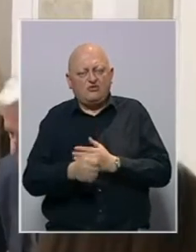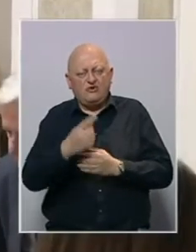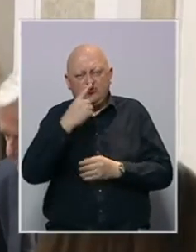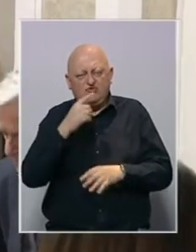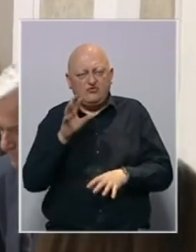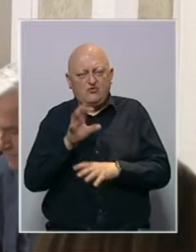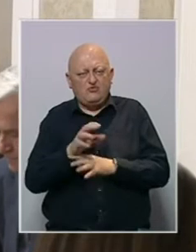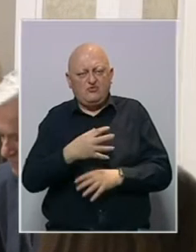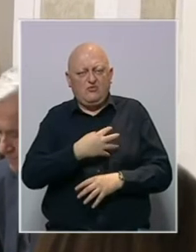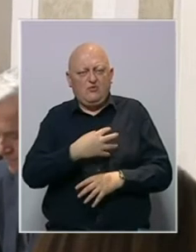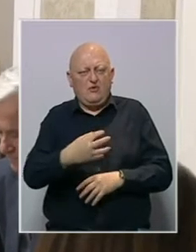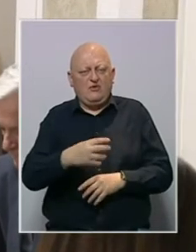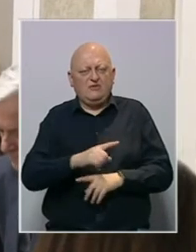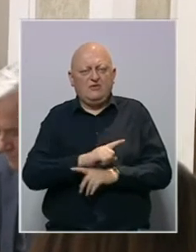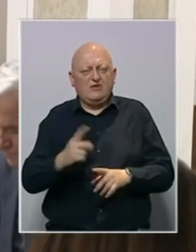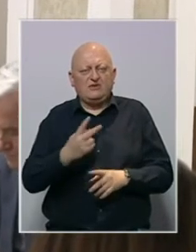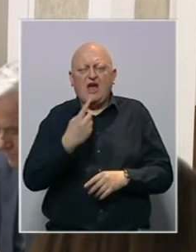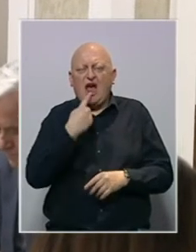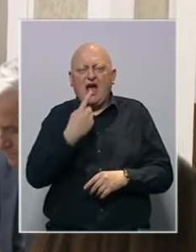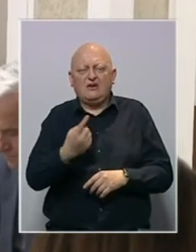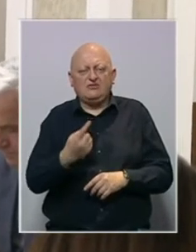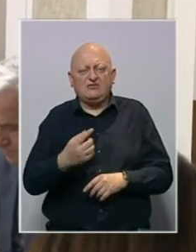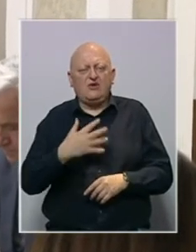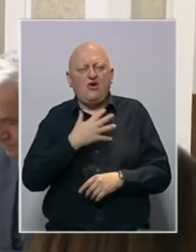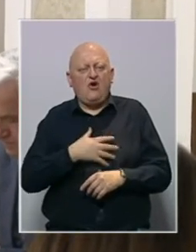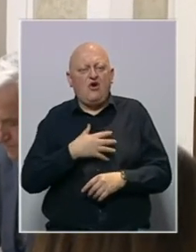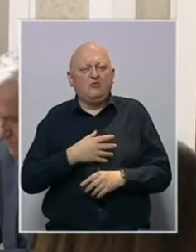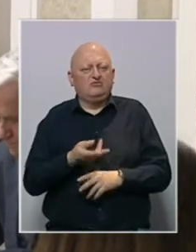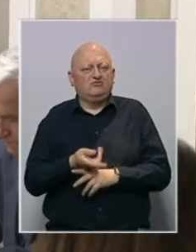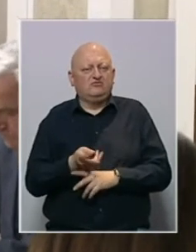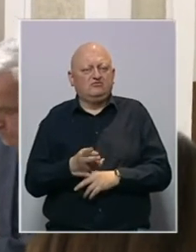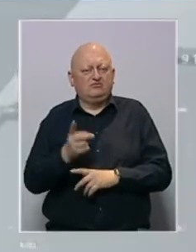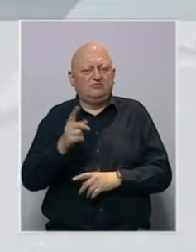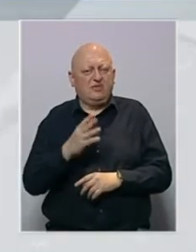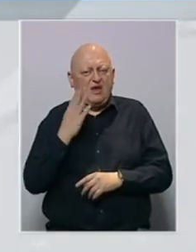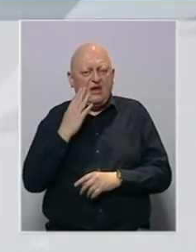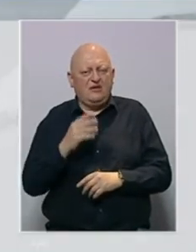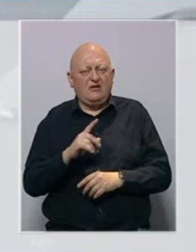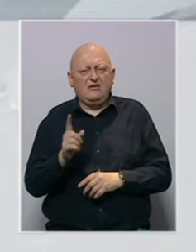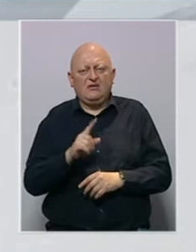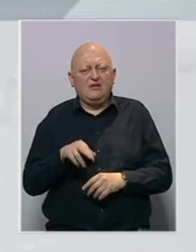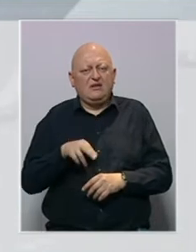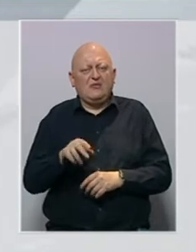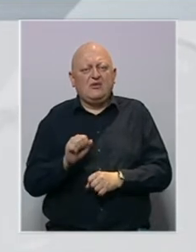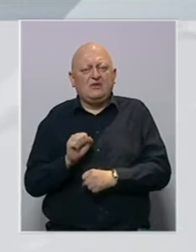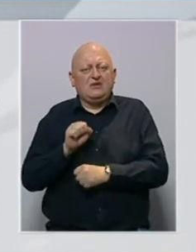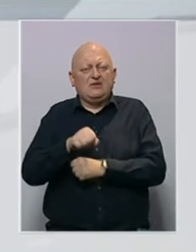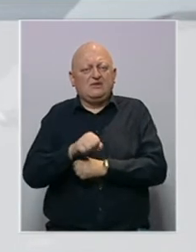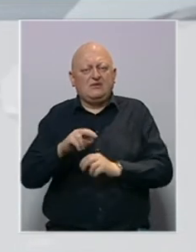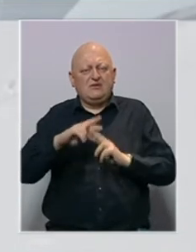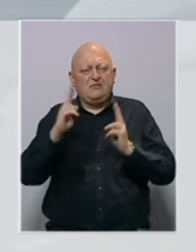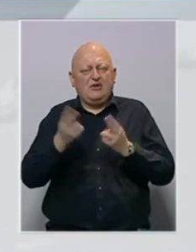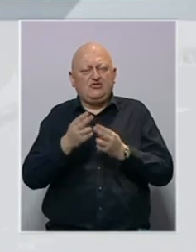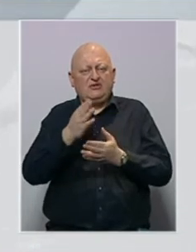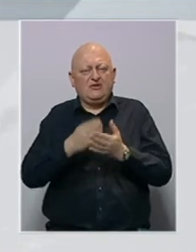uticaju i bogatstvu svrstava, kako kaže, u omiljenu poštapalicu zapadnjaka. Više ne prolazi sila međunarodnog faktora jer